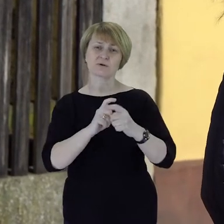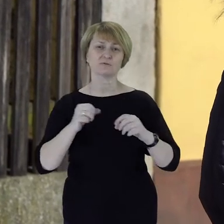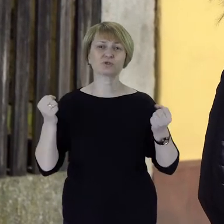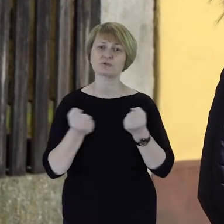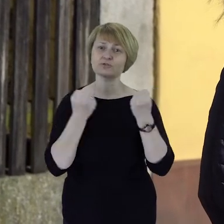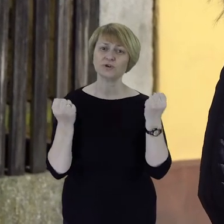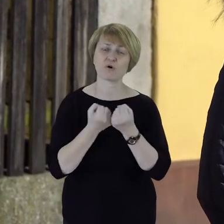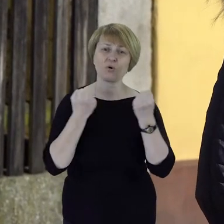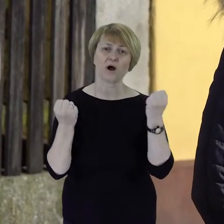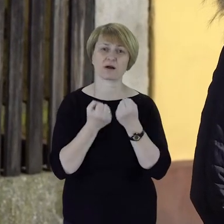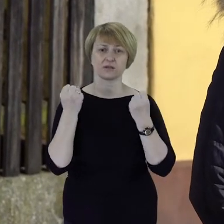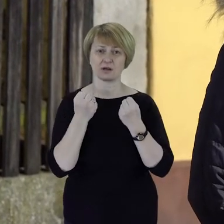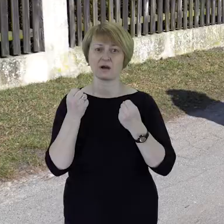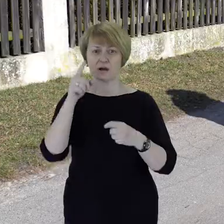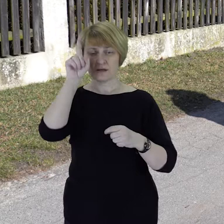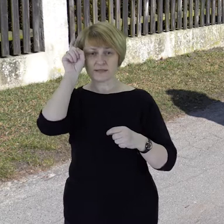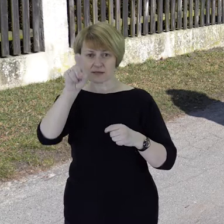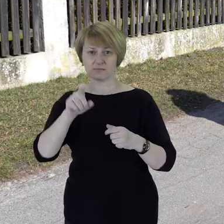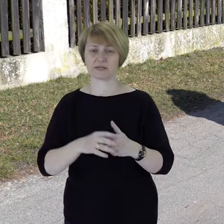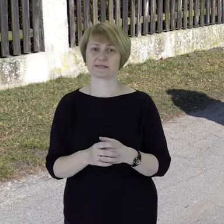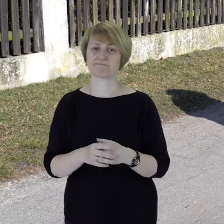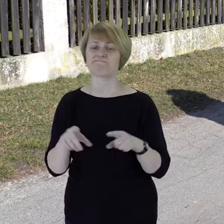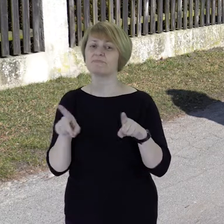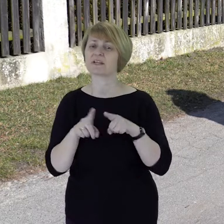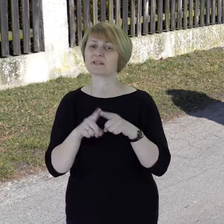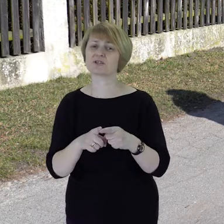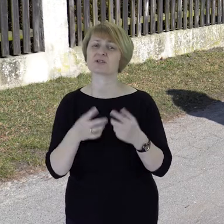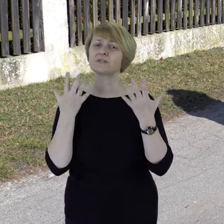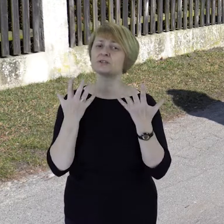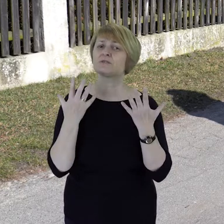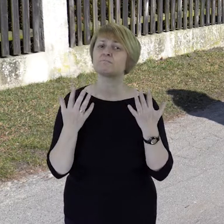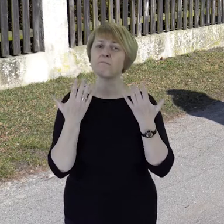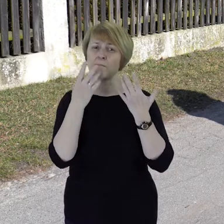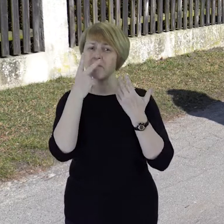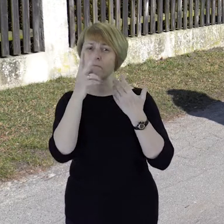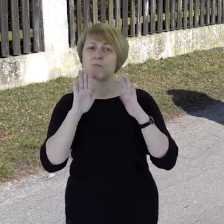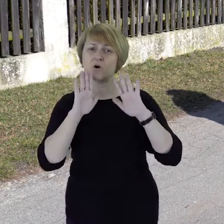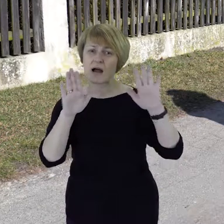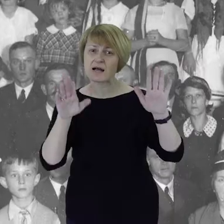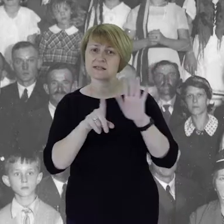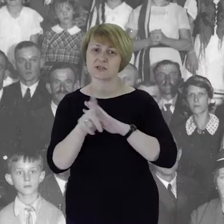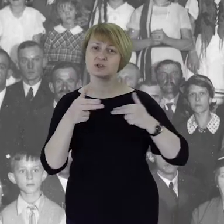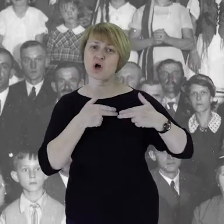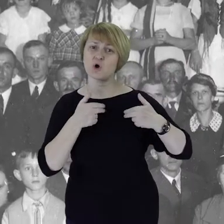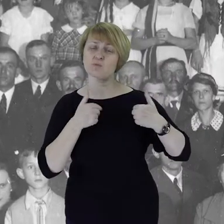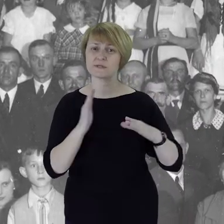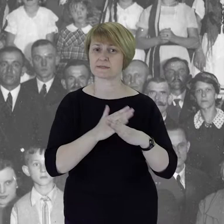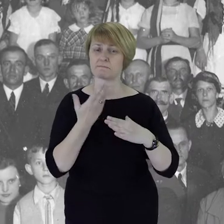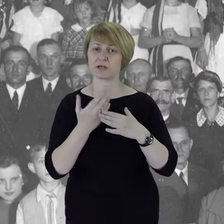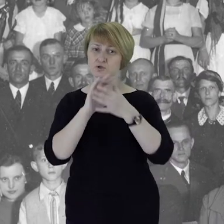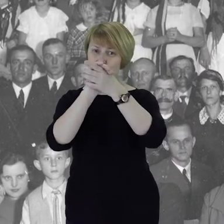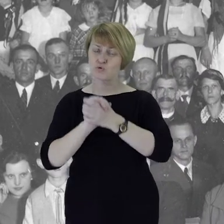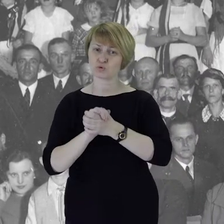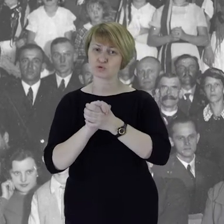działaniom niemieckim. A także chęć pokazania tej komisji międzysojuszniczej,